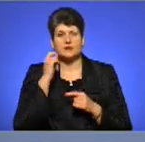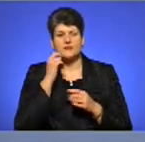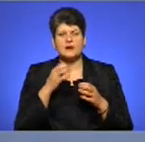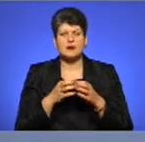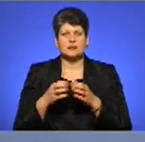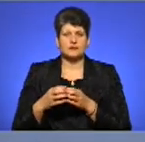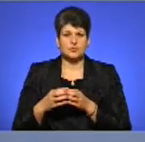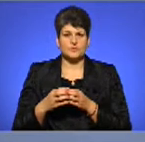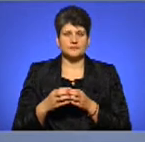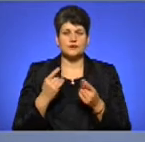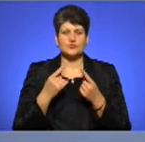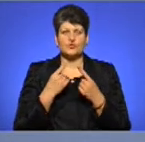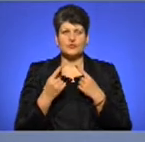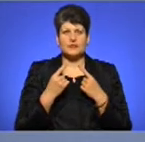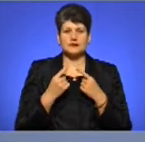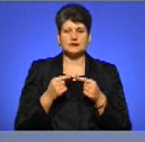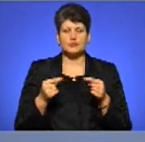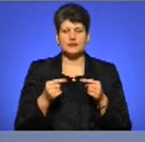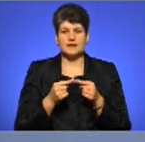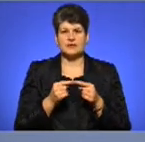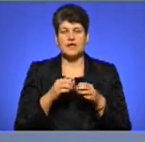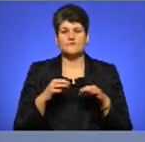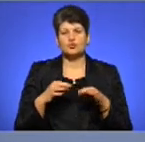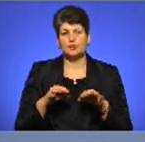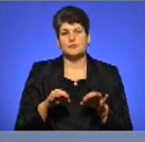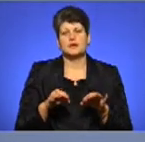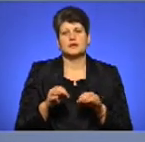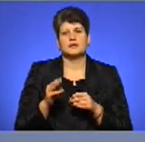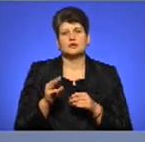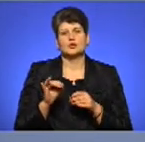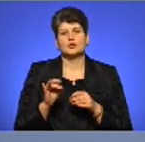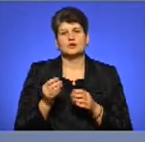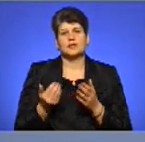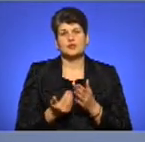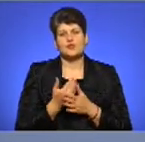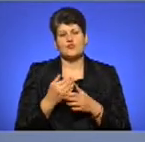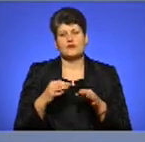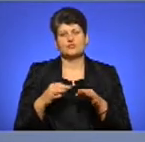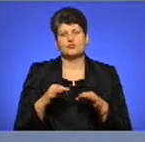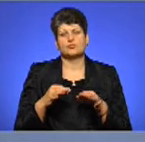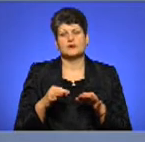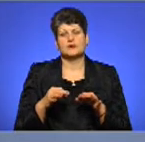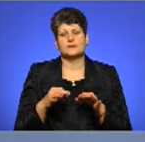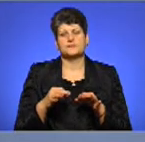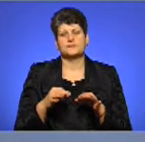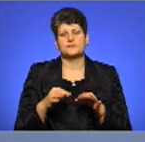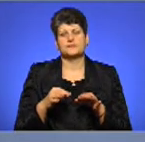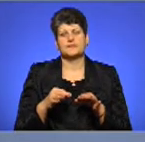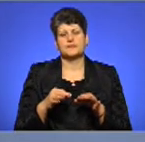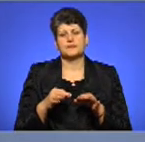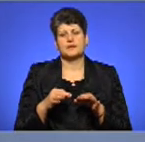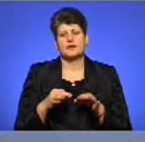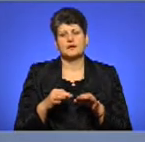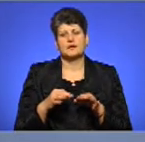говорити на рахунок конкретного якогось автомобіля, то на новіші автомобілі, скажімо,